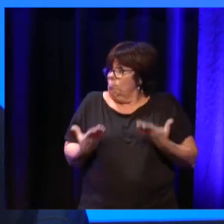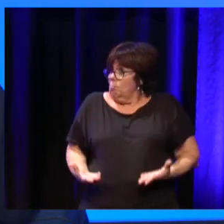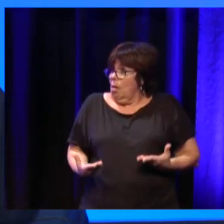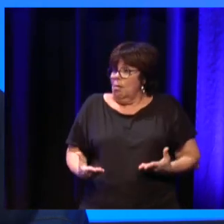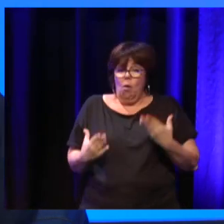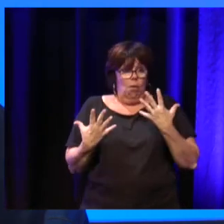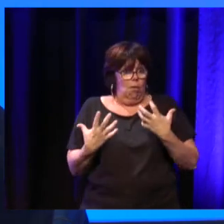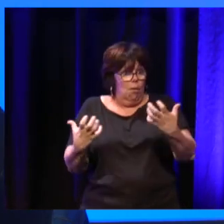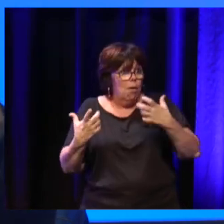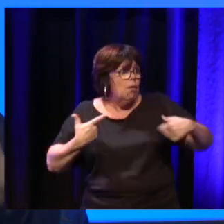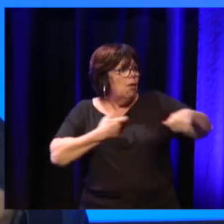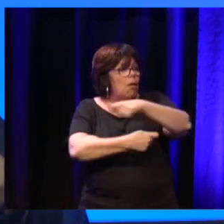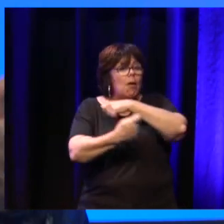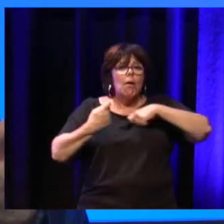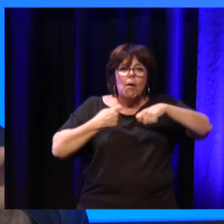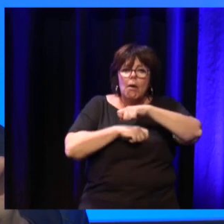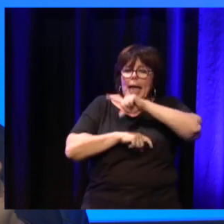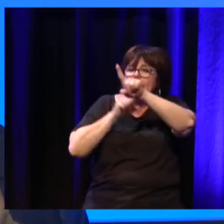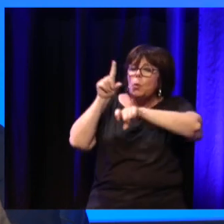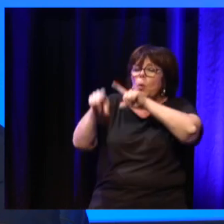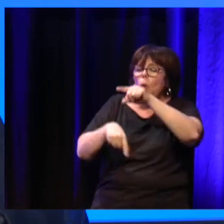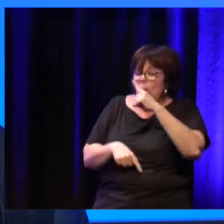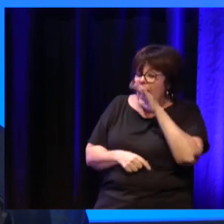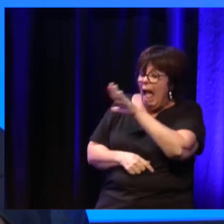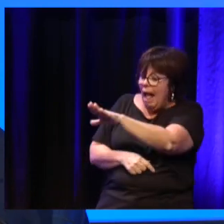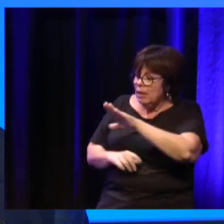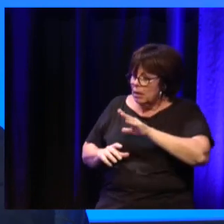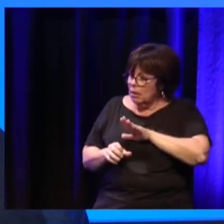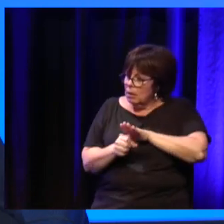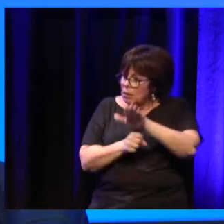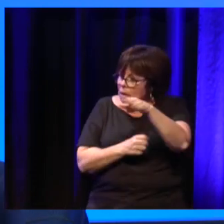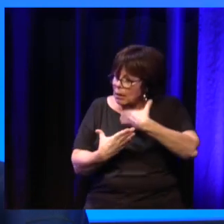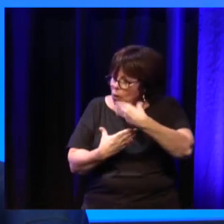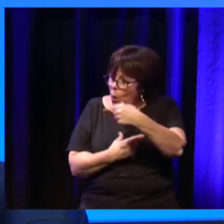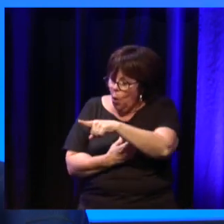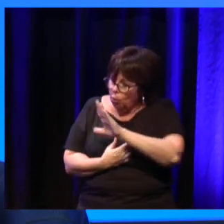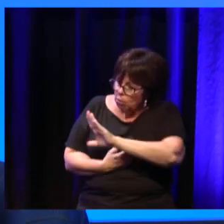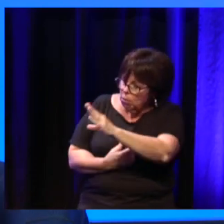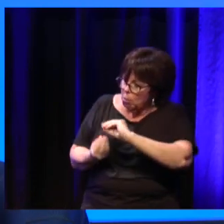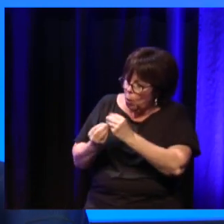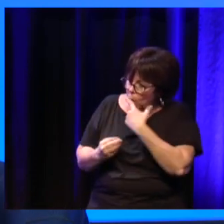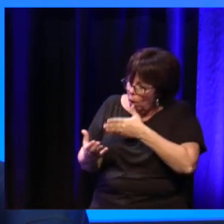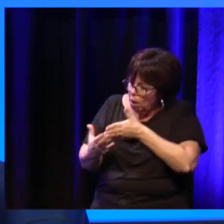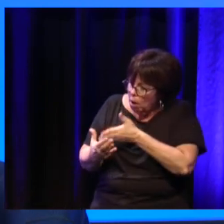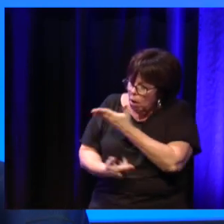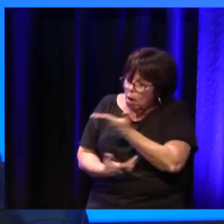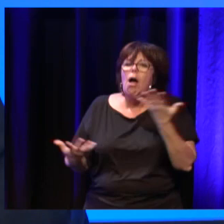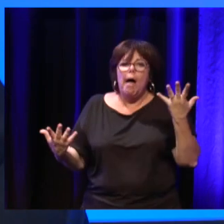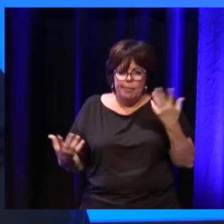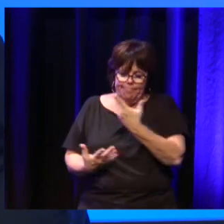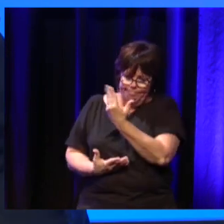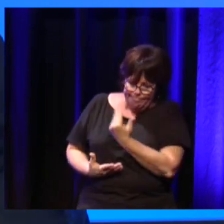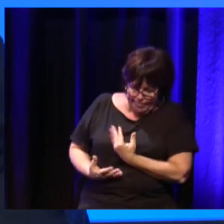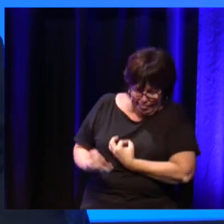Je leur posais des questions. Concrètement, quand vous allez vous déplacer, c'est quoi vos difficultés ? Quand vous allez faire vos courses, qu-ce qui vous pose